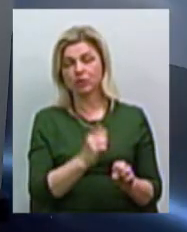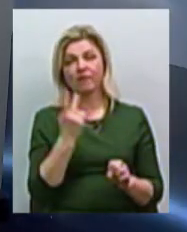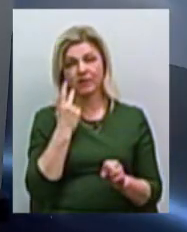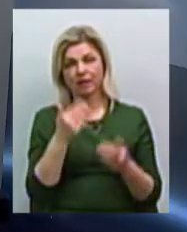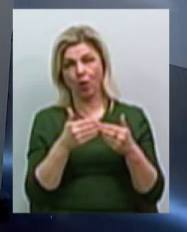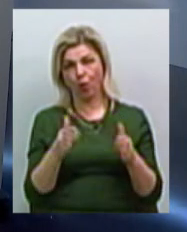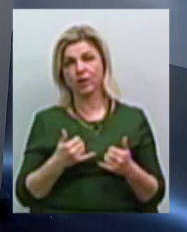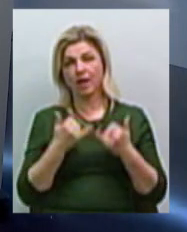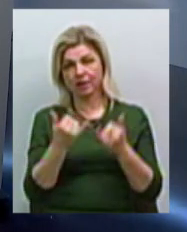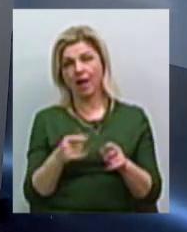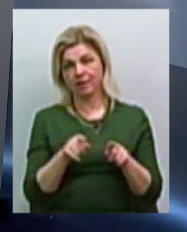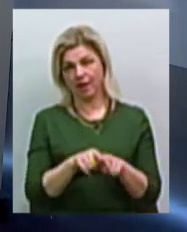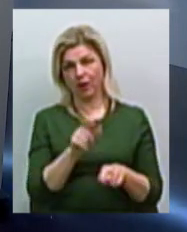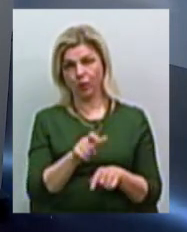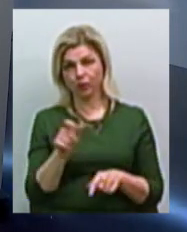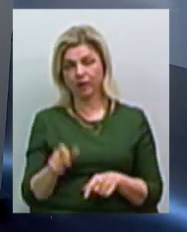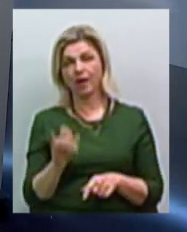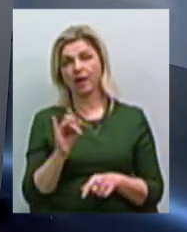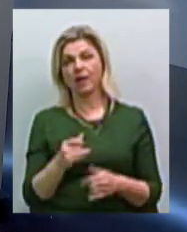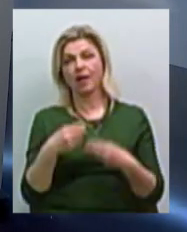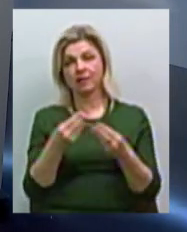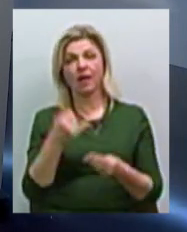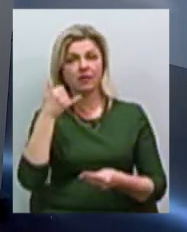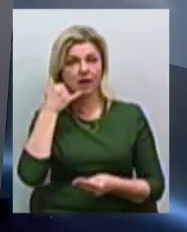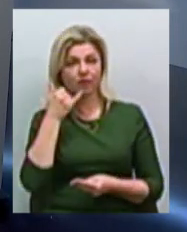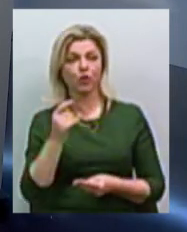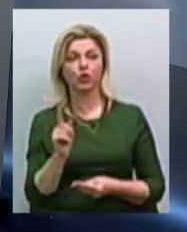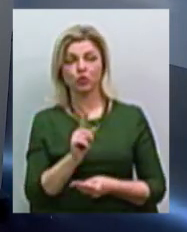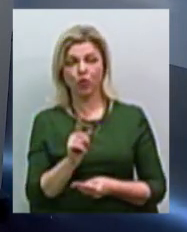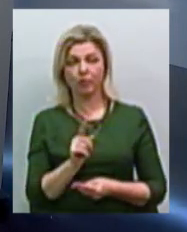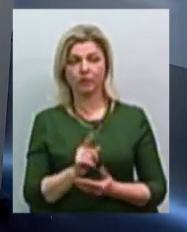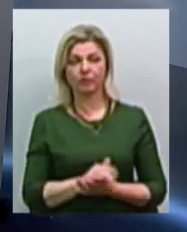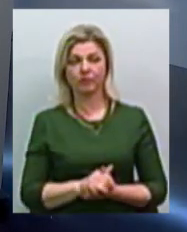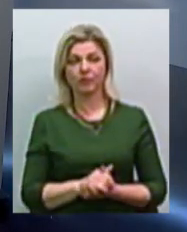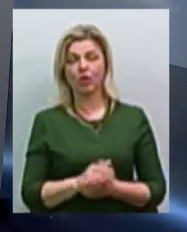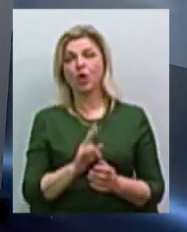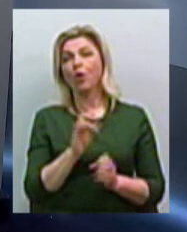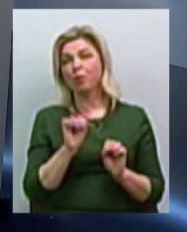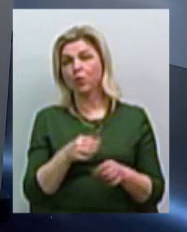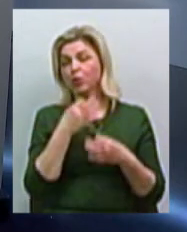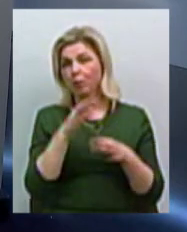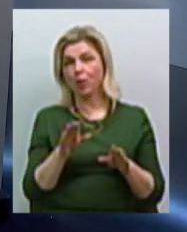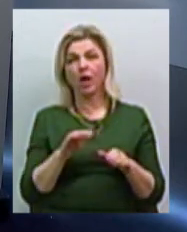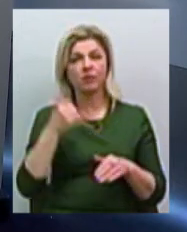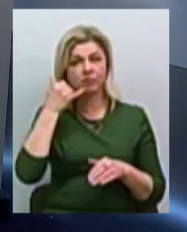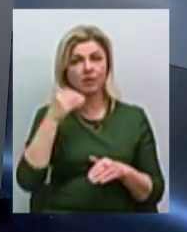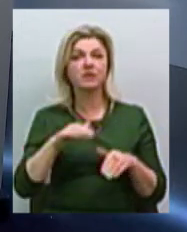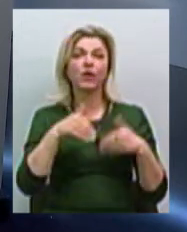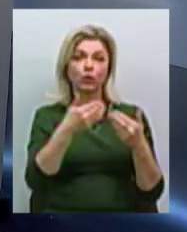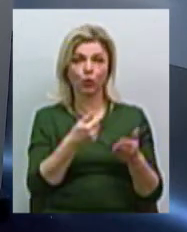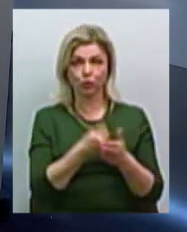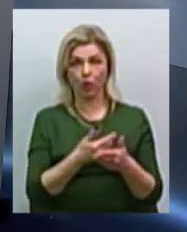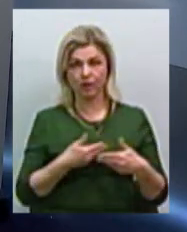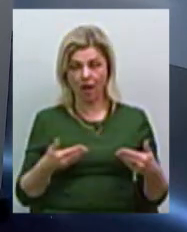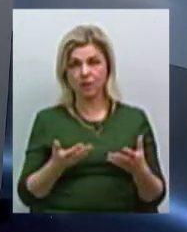таких категорій і надати телефон, якщо можна, для того, щоб будь-хто мов звернутися до нас і отримати ті